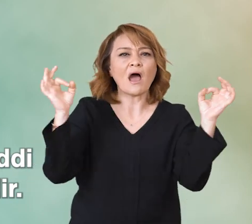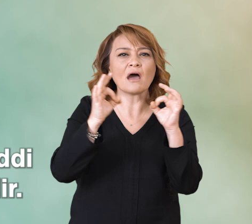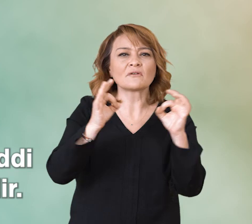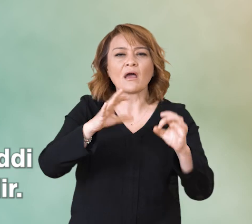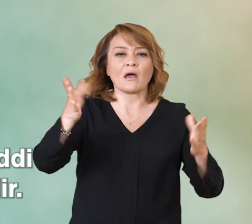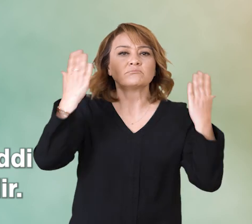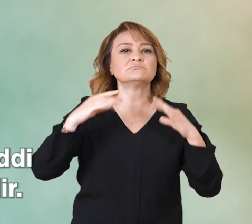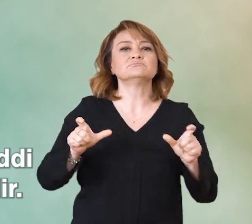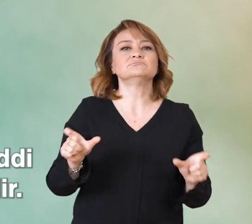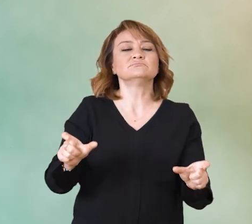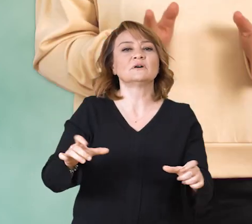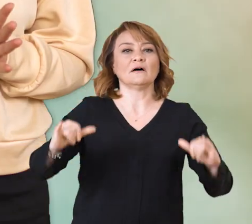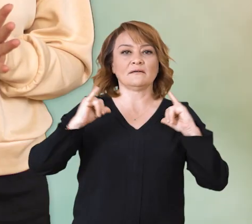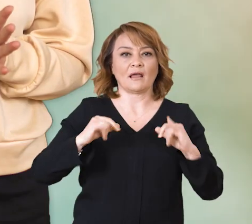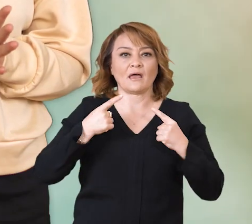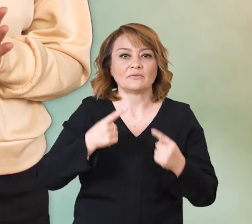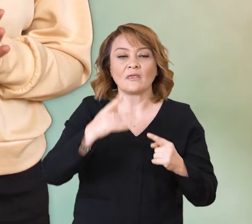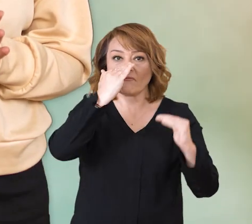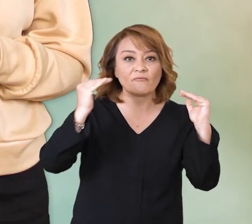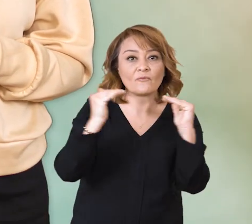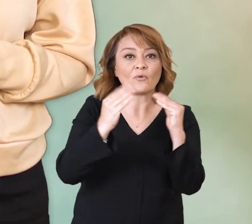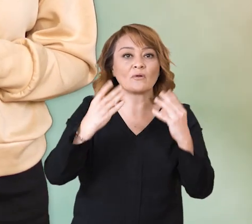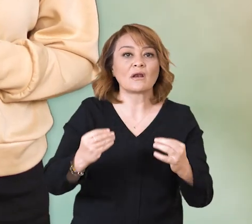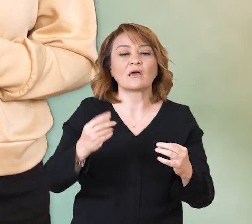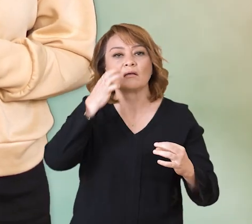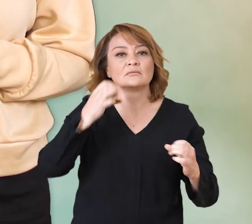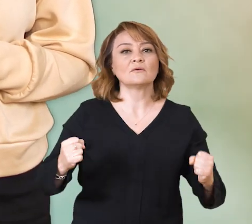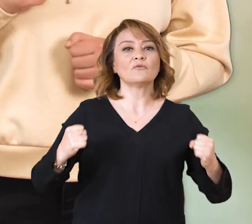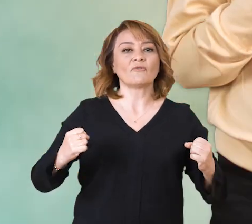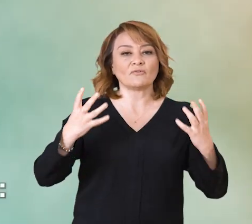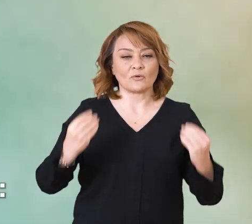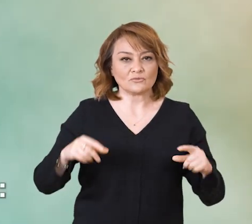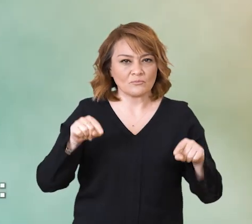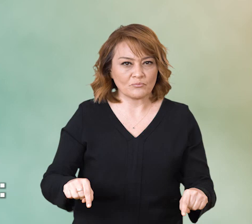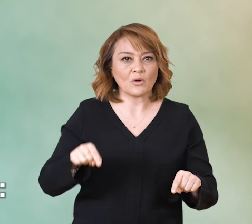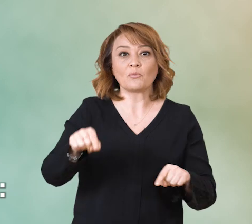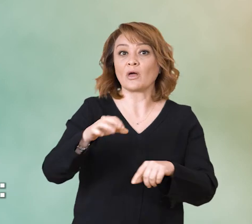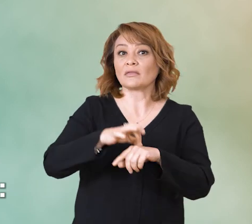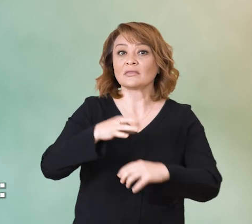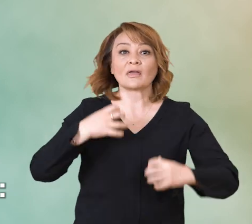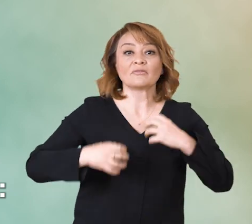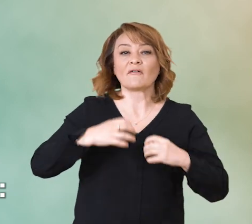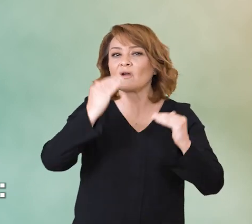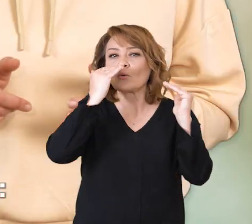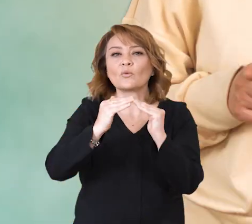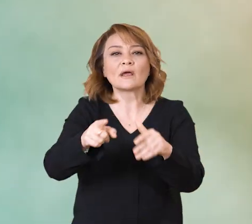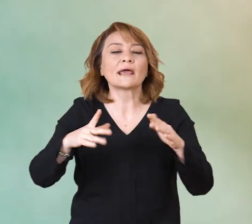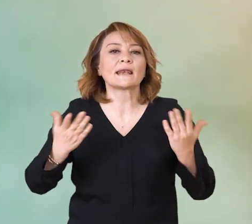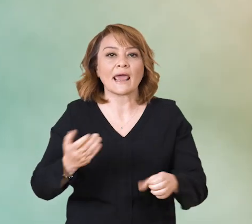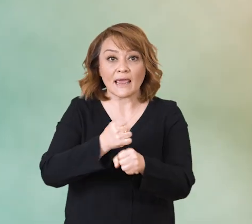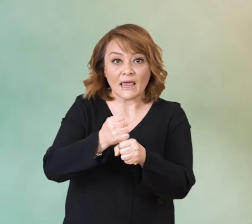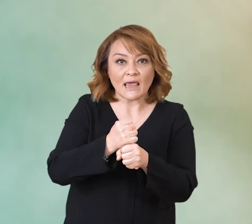erkenden önlem alınabilir. Tedaviye uyumlu olduğunuz için iyileşmeniz kolaylaşır. Bu arada tedaviye uyumundan kastımız şu.